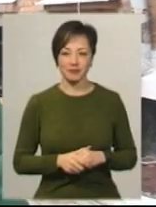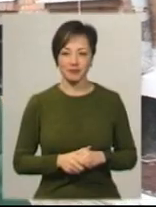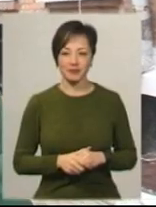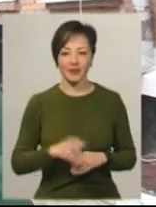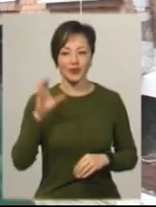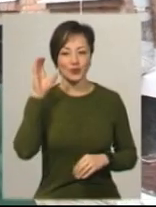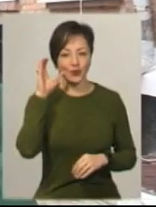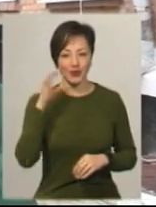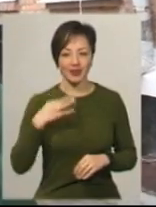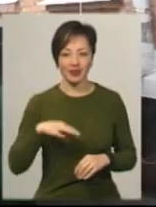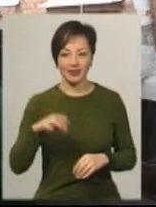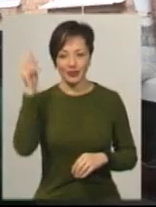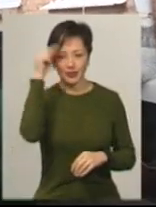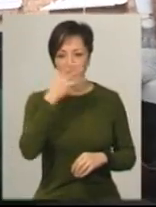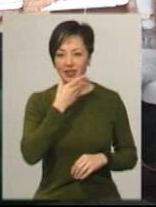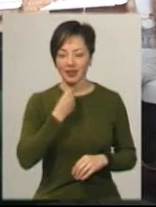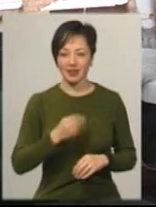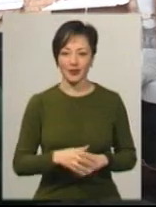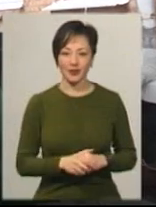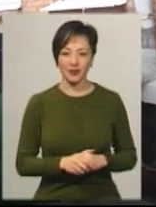Сухняний, вчиться гарно.